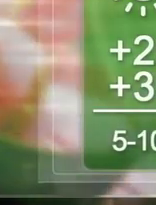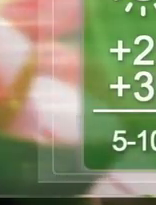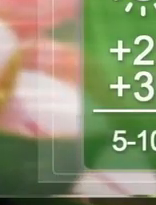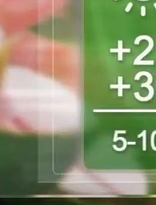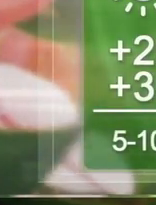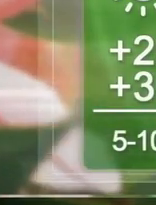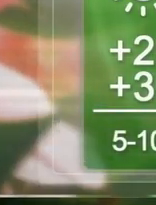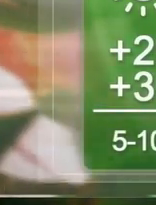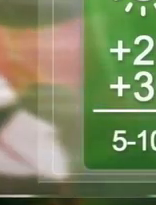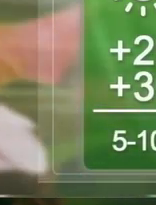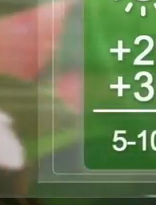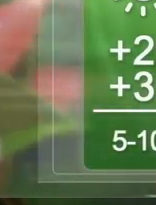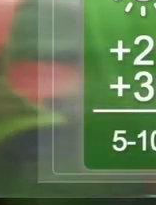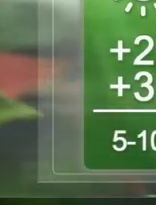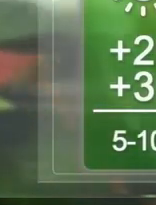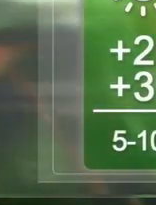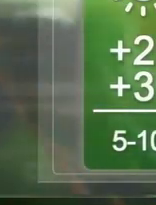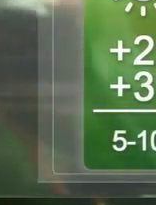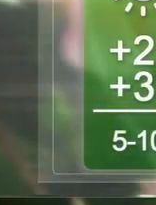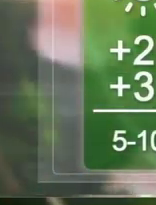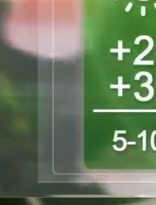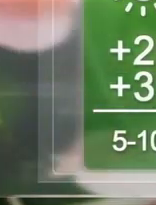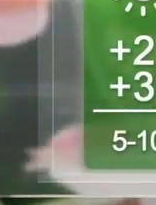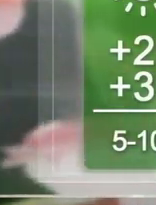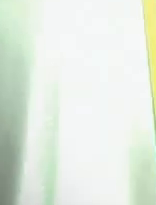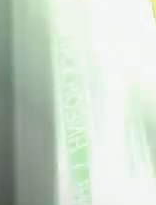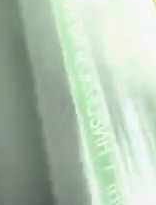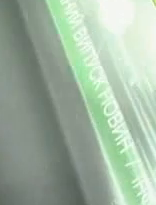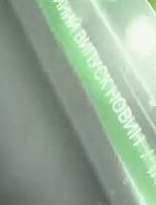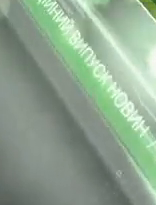9-10 червня місцями можливі невеликі короткочасні дощі.